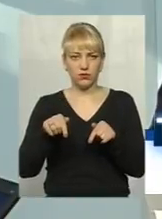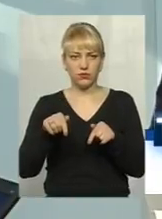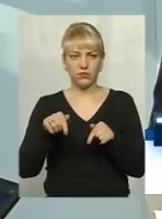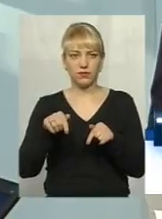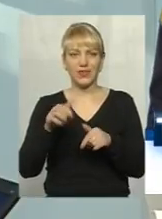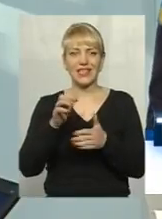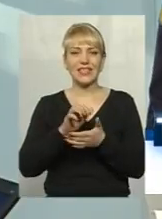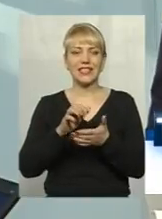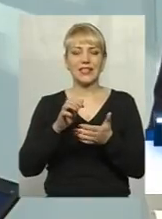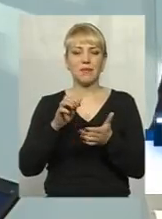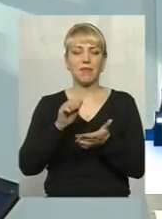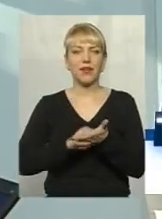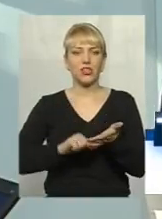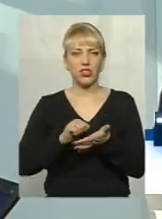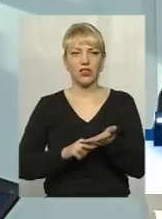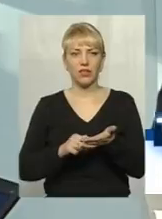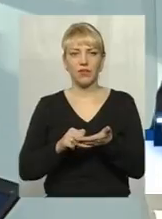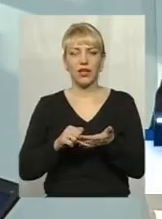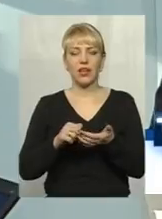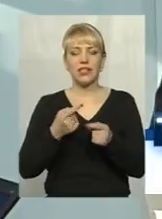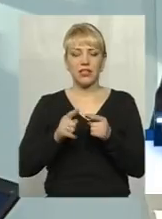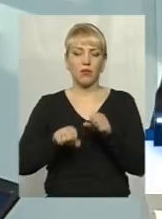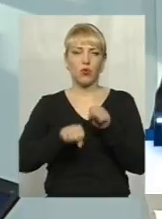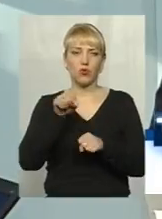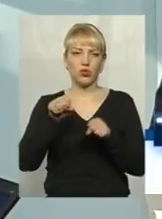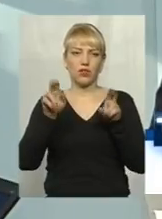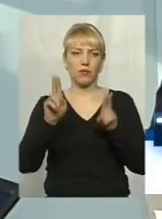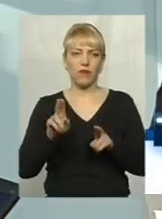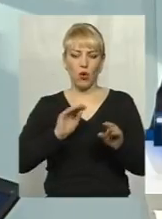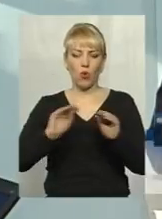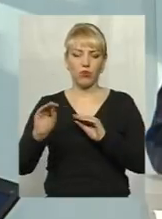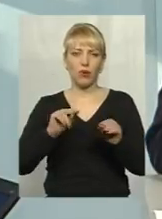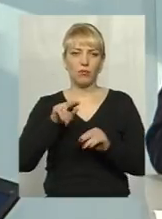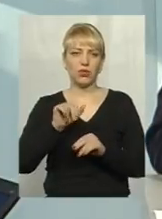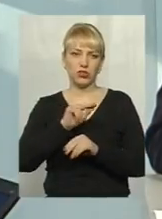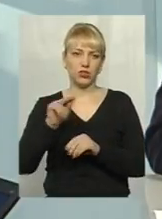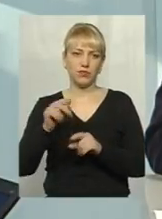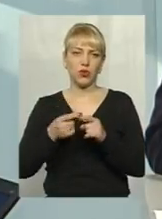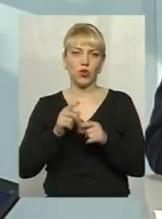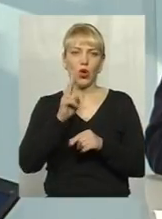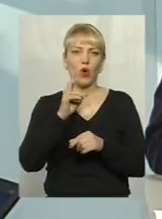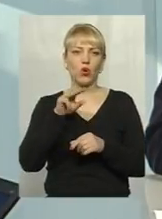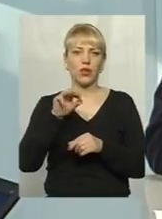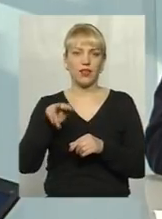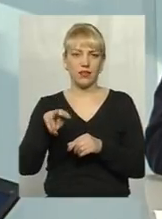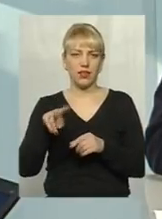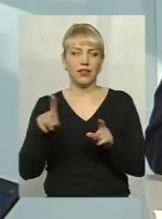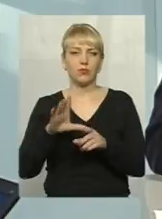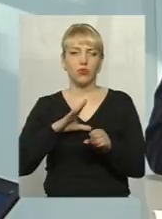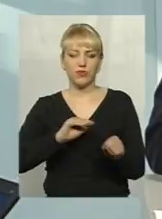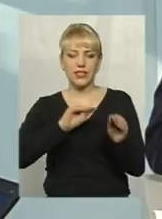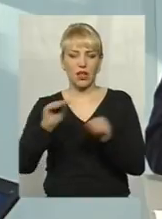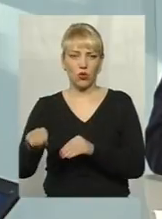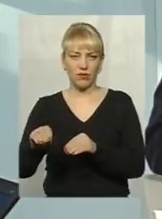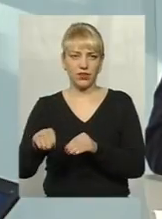серед причин, яка розглядається, це так само порушення правил влаштування пічного опалення. Тобто той котел, який був встановлений в